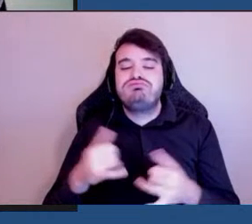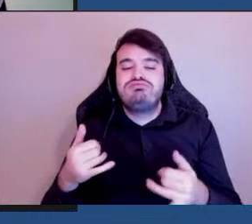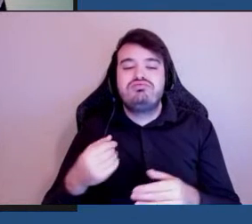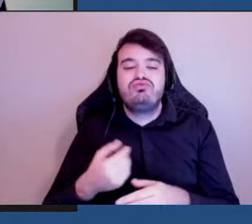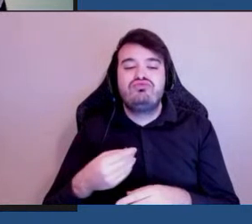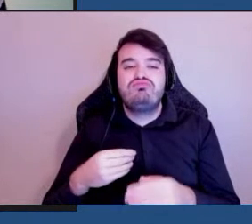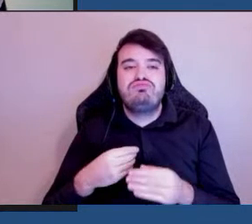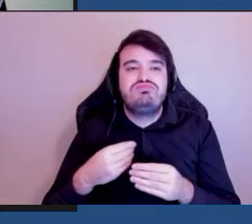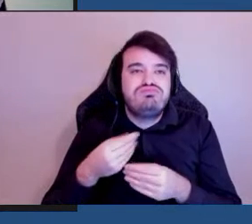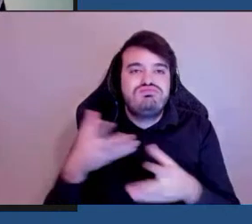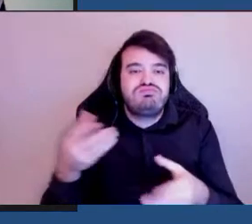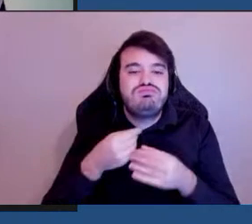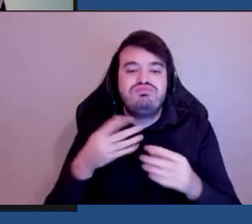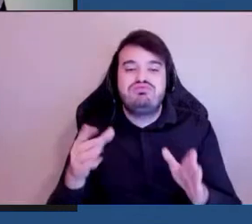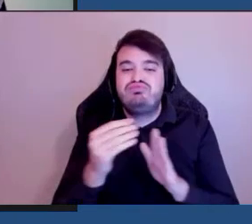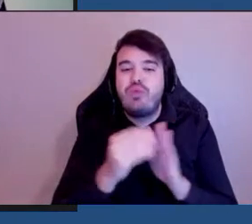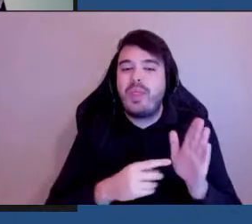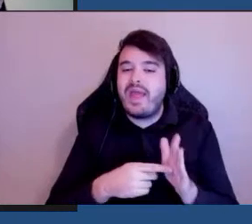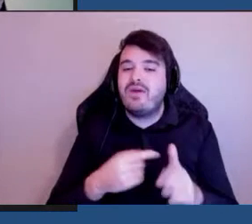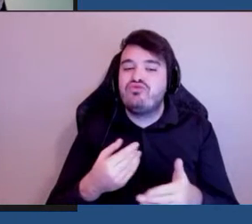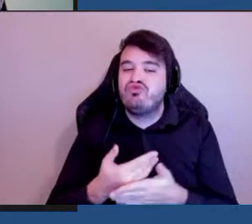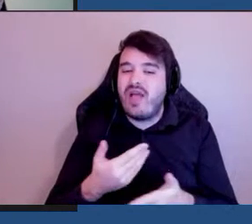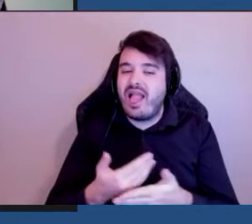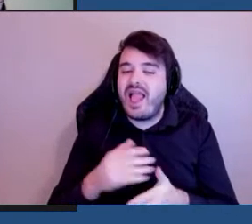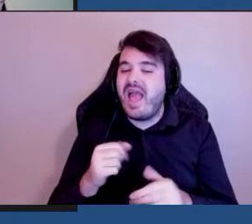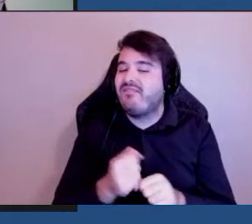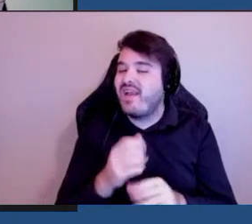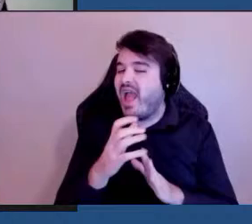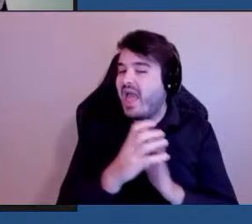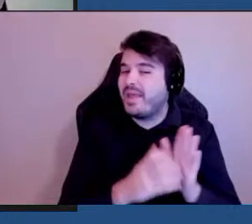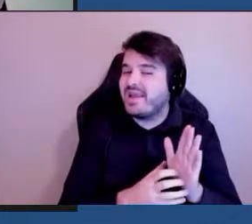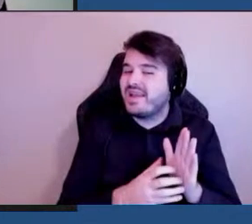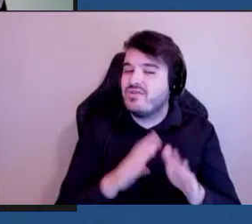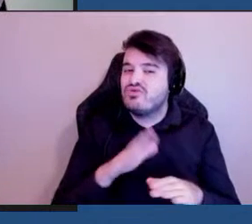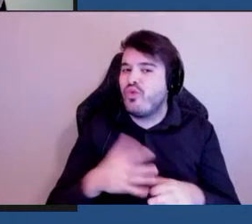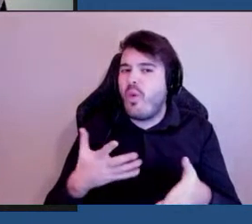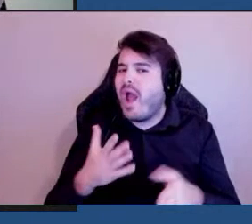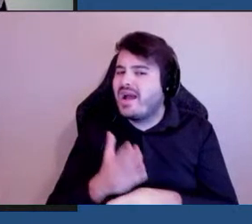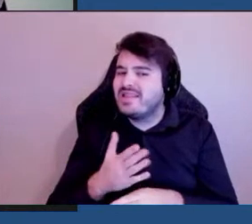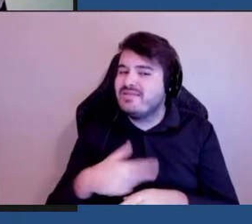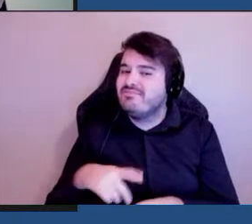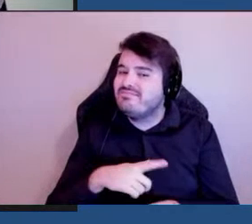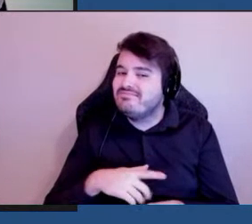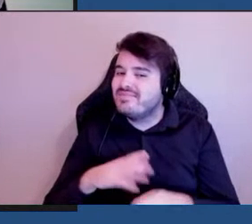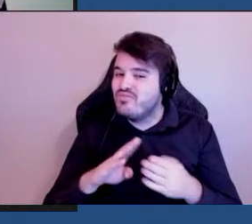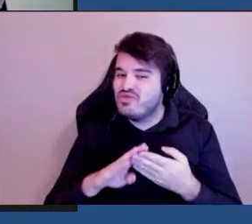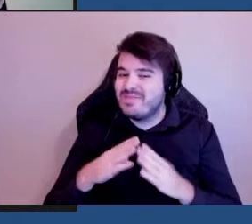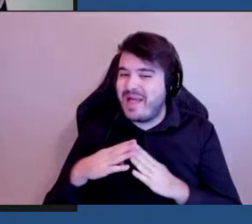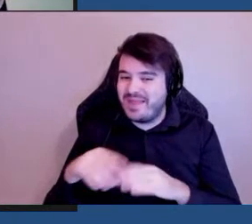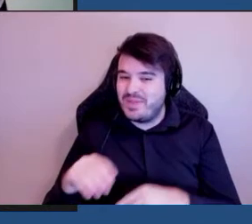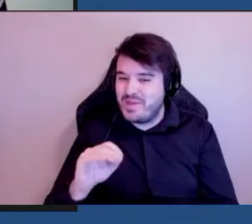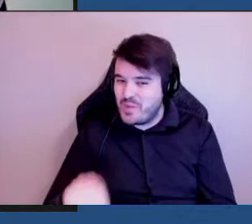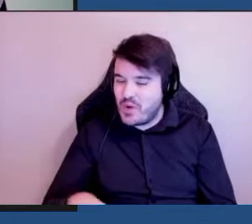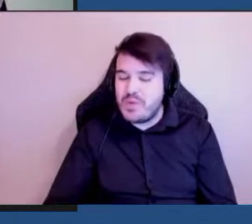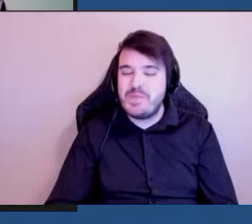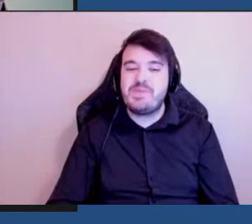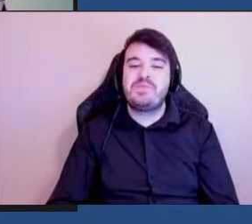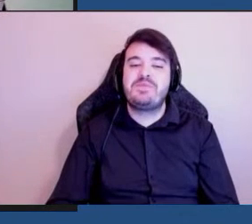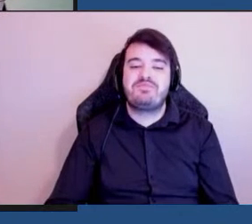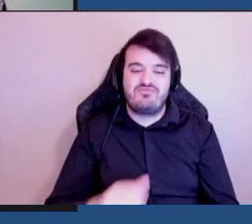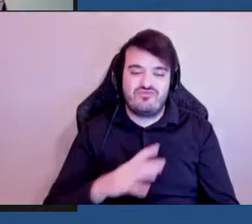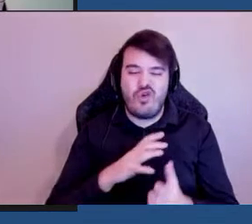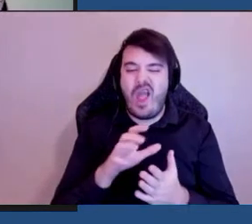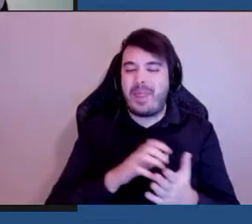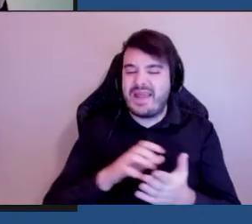est composé d'articles sur l'accessibilité à la municipalité il y des articles